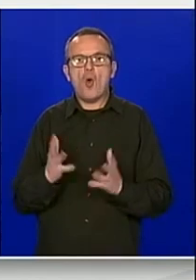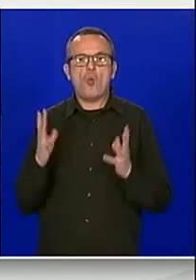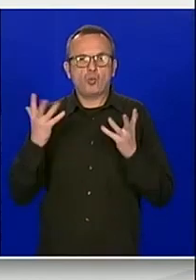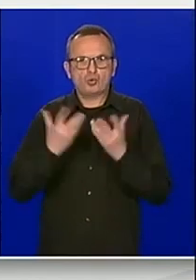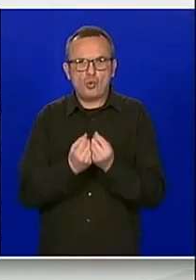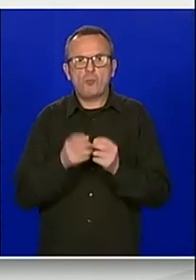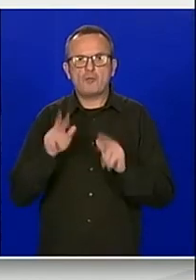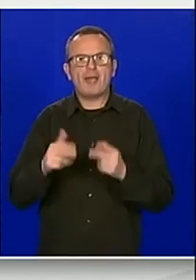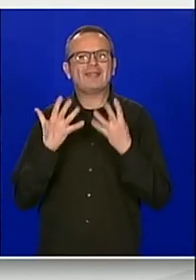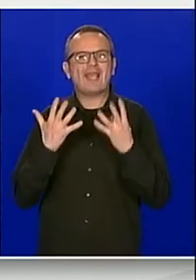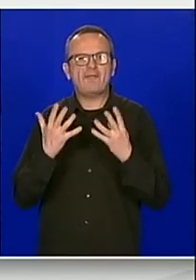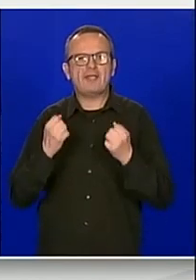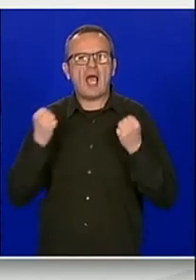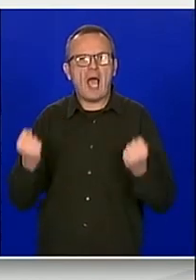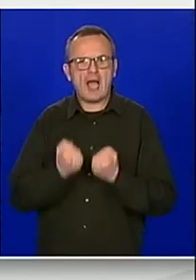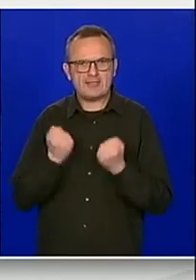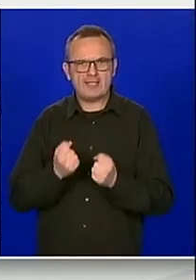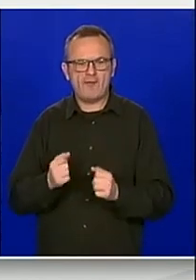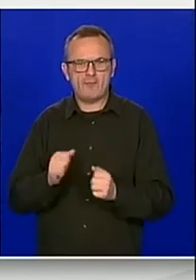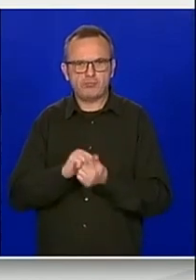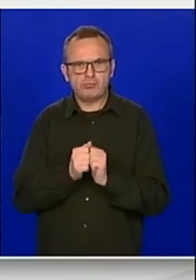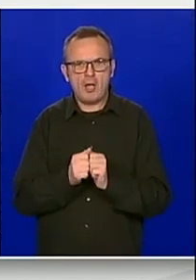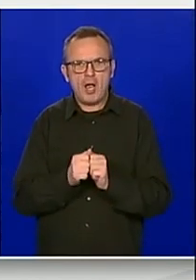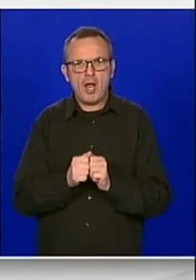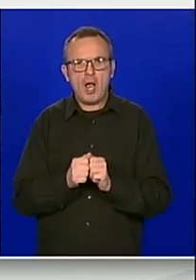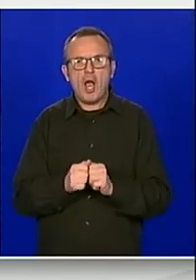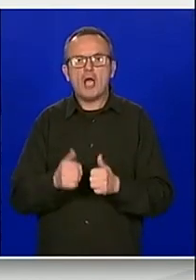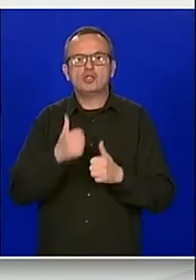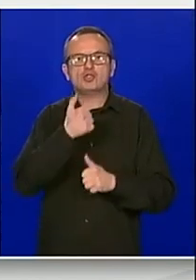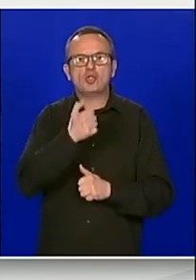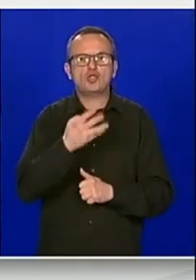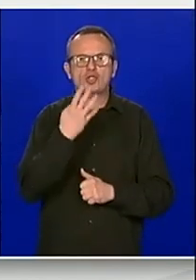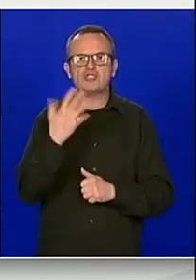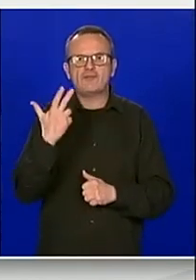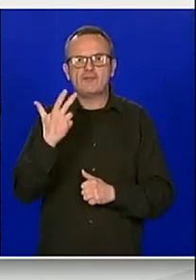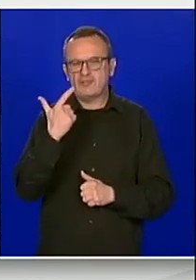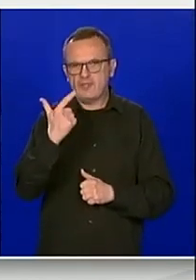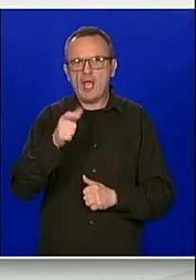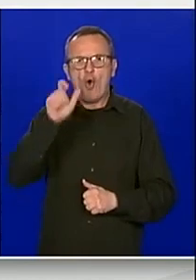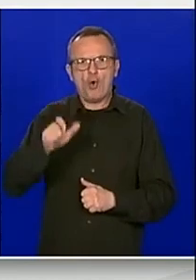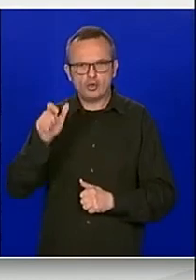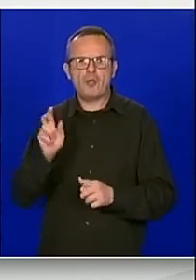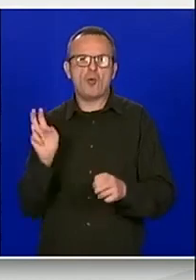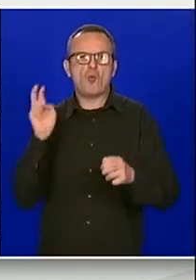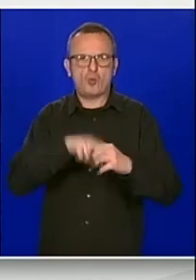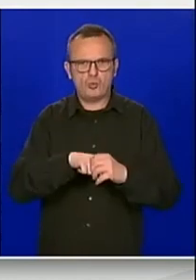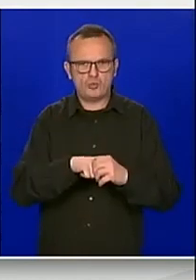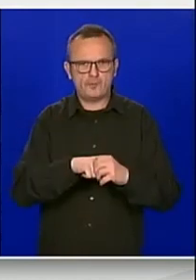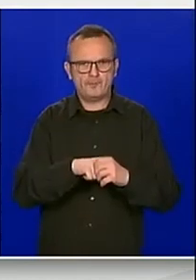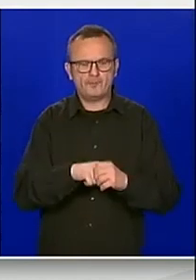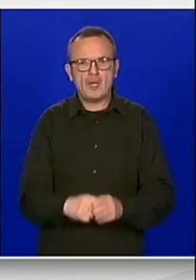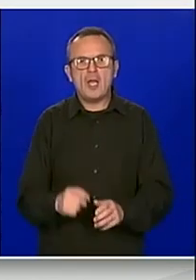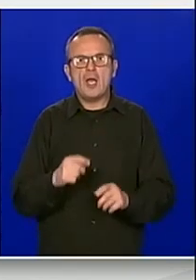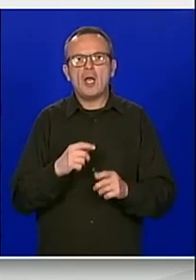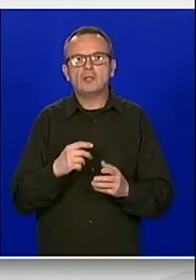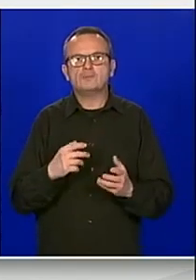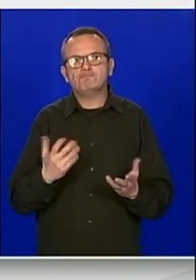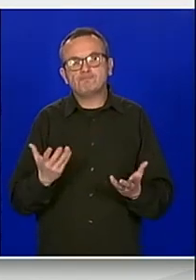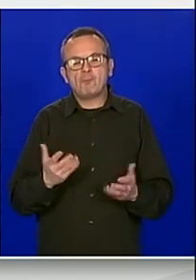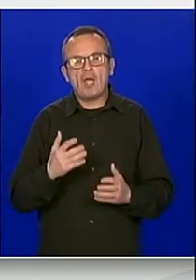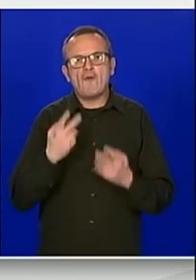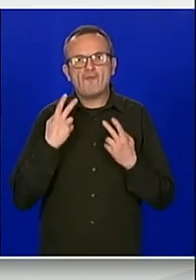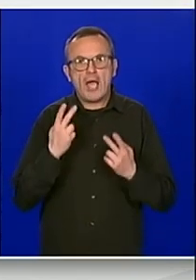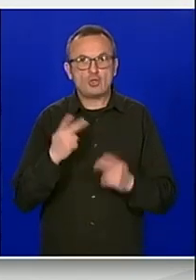misija i aktivnosti su ukupno 142 pripadnika. Uzavši obzir vanjsko-političke prioritete kao iskazane